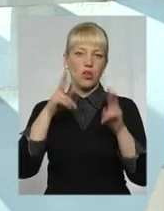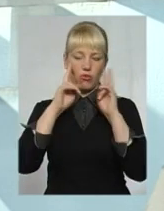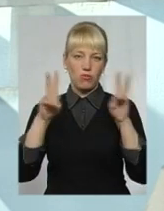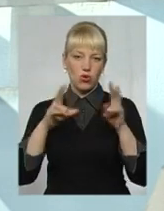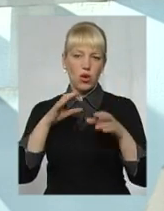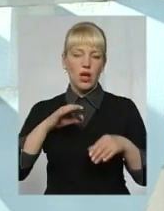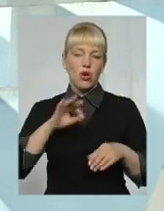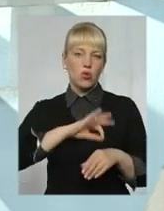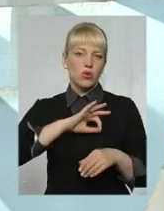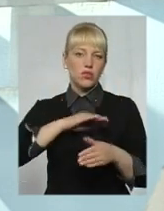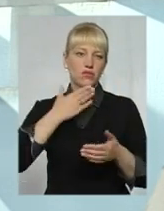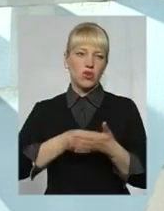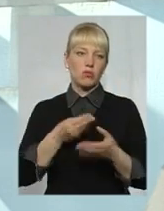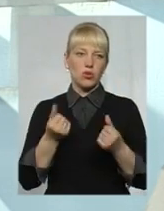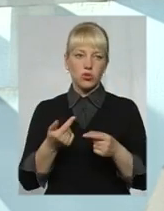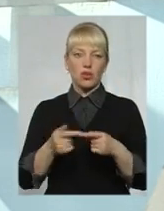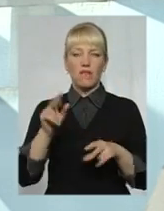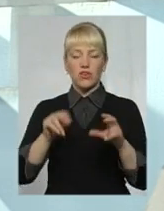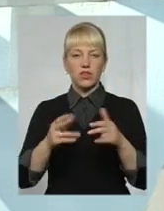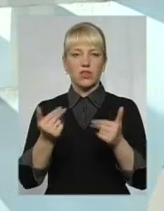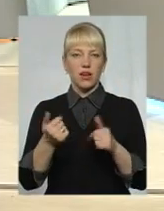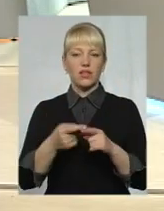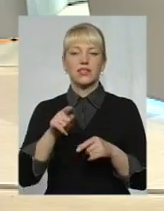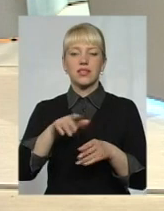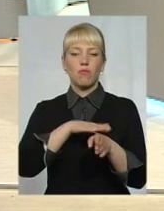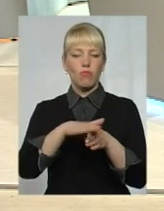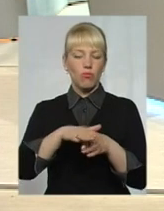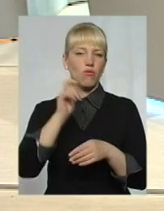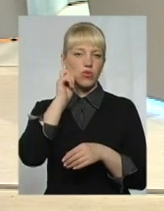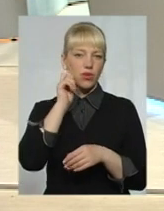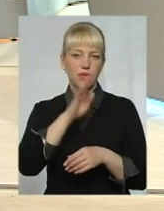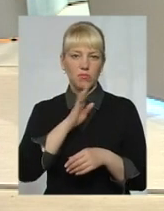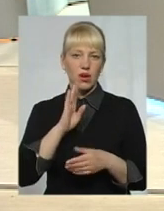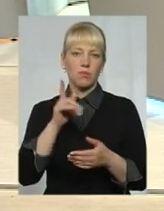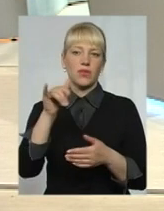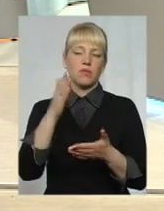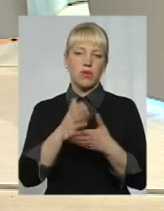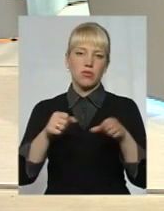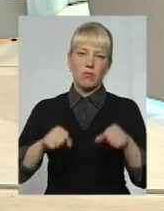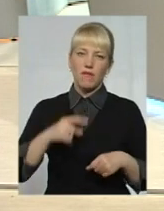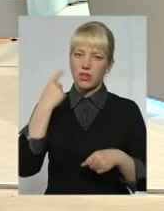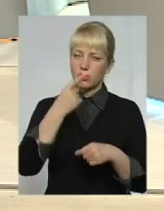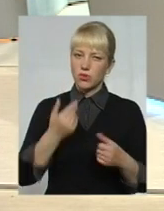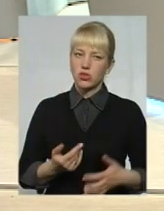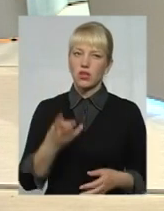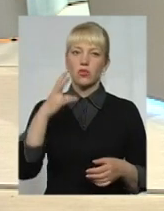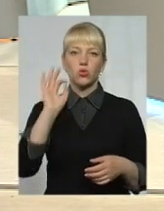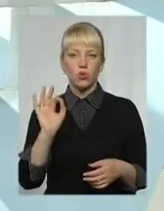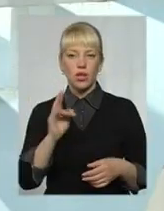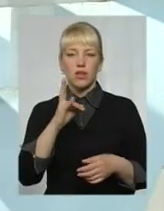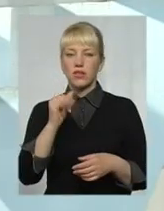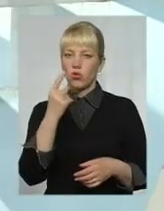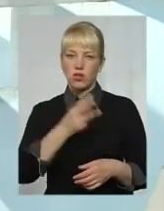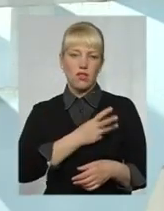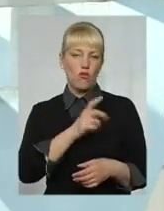Тому я вважаю, що там, звичайно, ці мами, вони повнолітні, вони мають право на особисте життя. Разом з тим, жодному